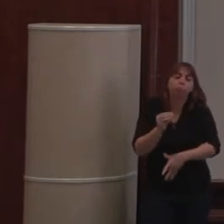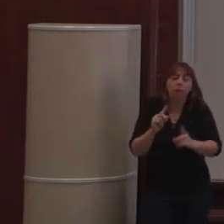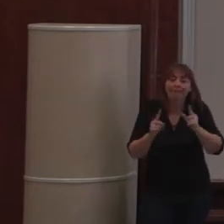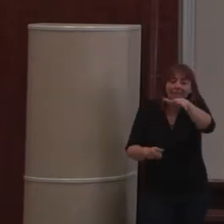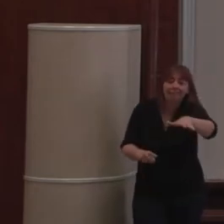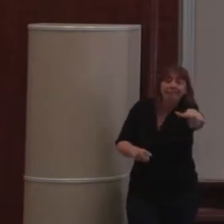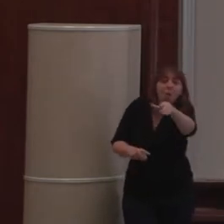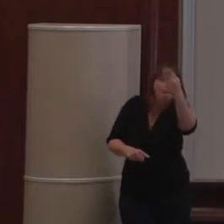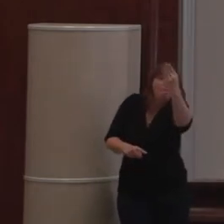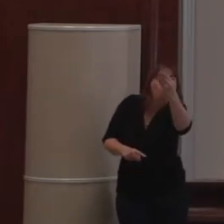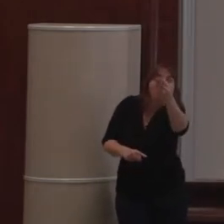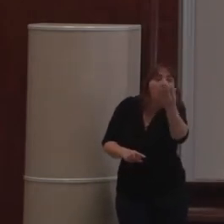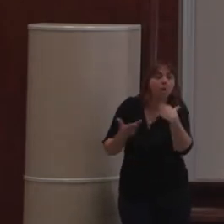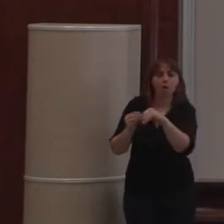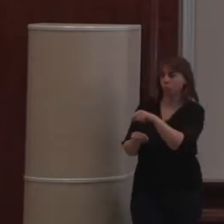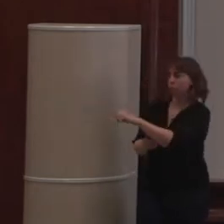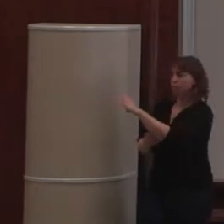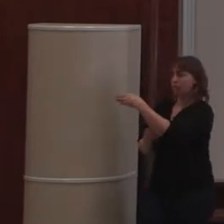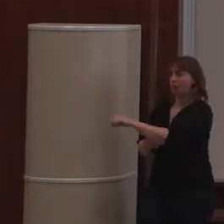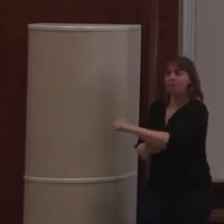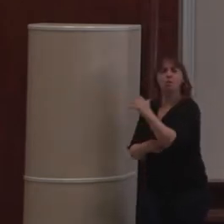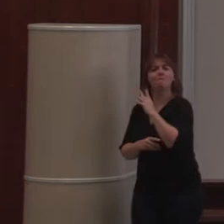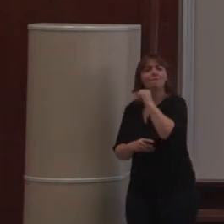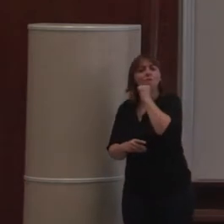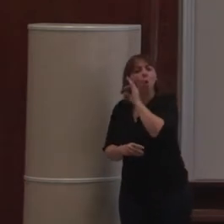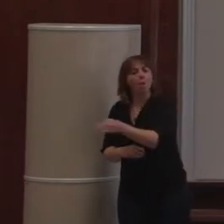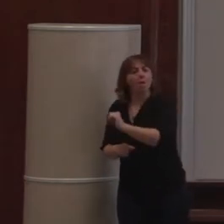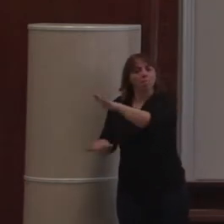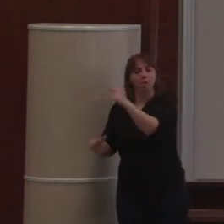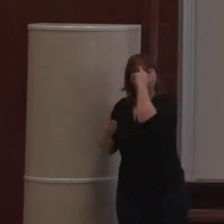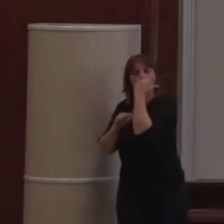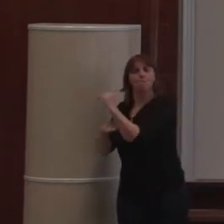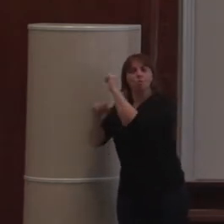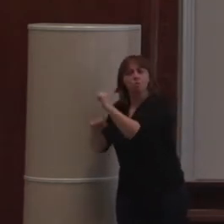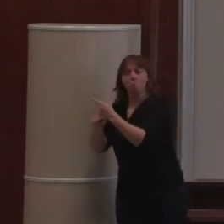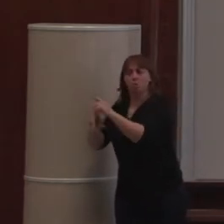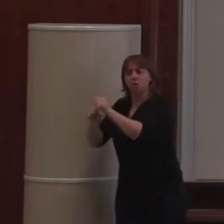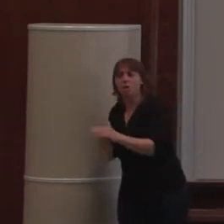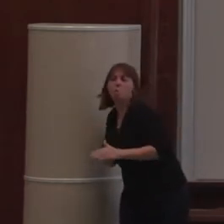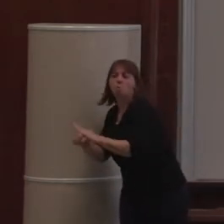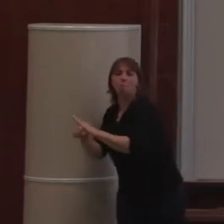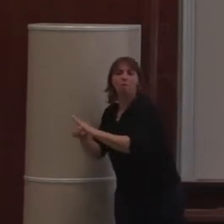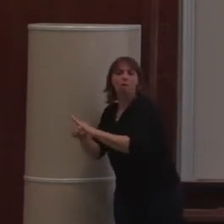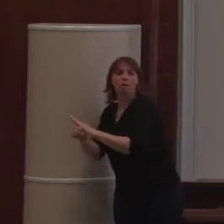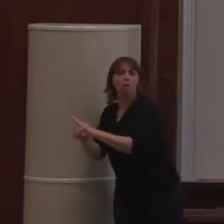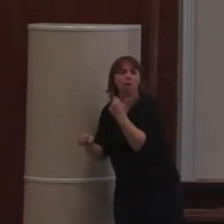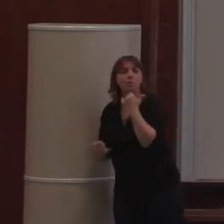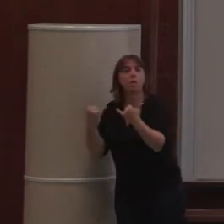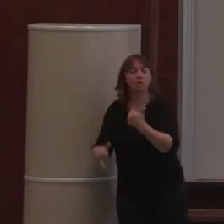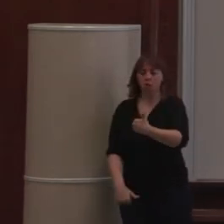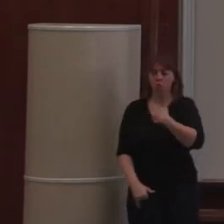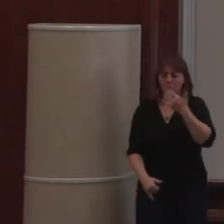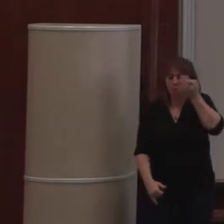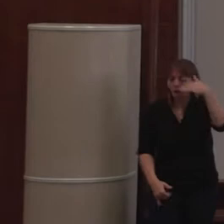Et en plus, il des outils qui le font. Les CMS. Et donc,'est impossible de se positionner sur le marché des CMS avec un outil qu'on fait soi-même ou qu'on lancerait aujourd'hui.